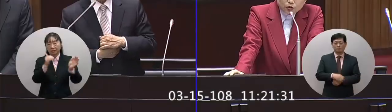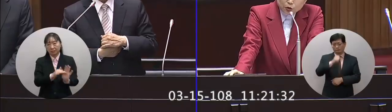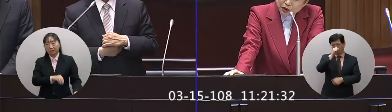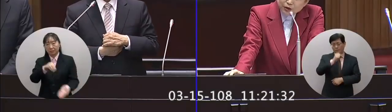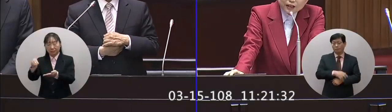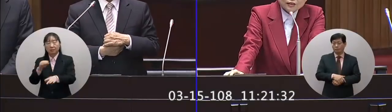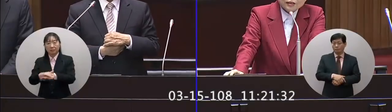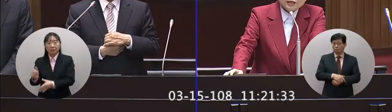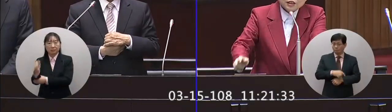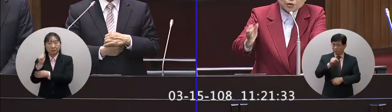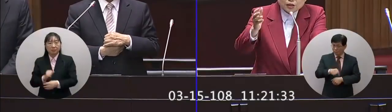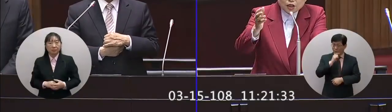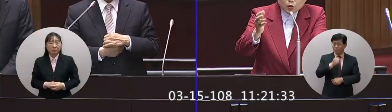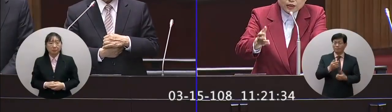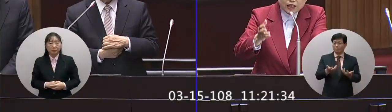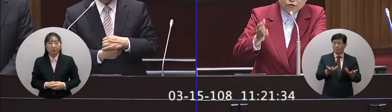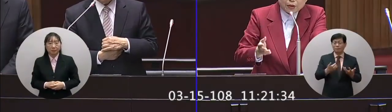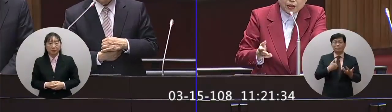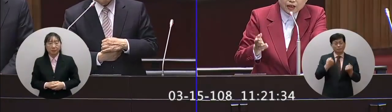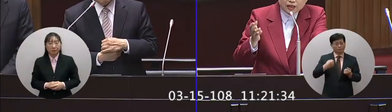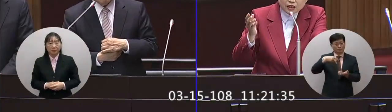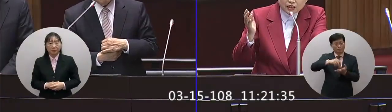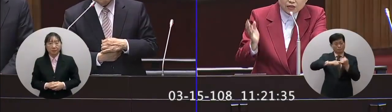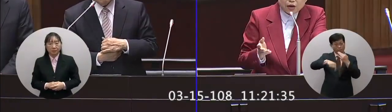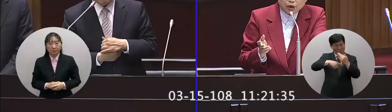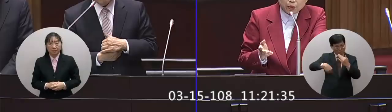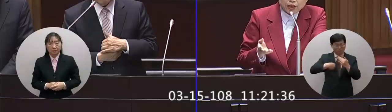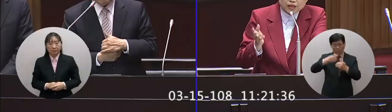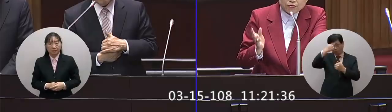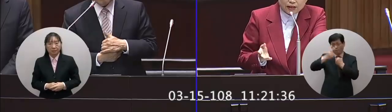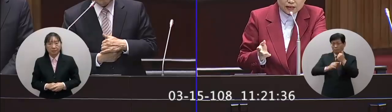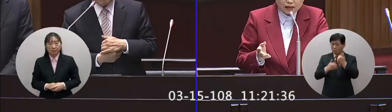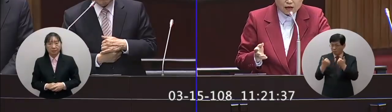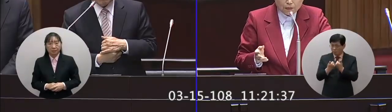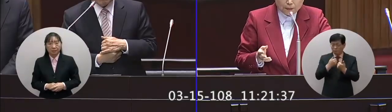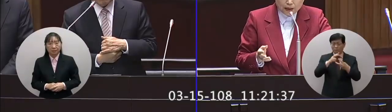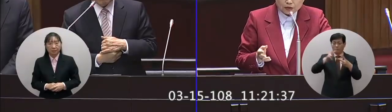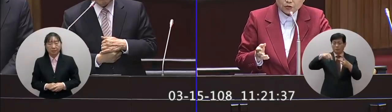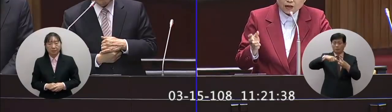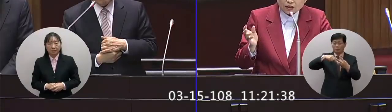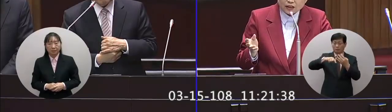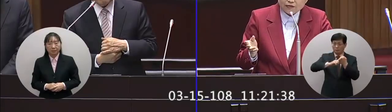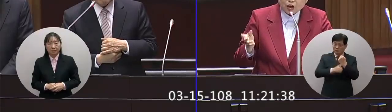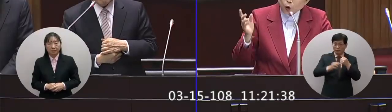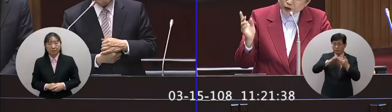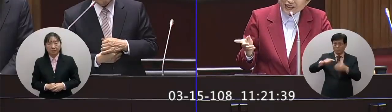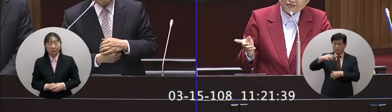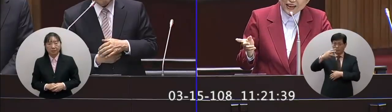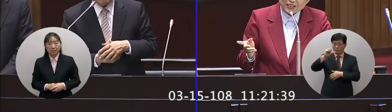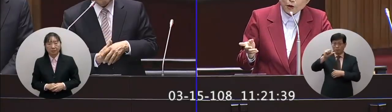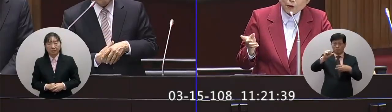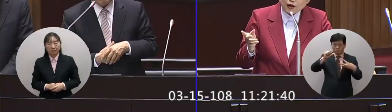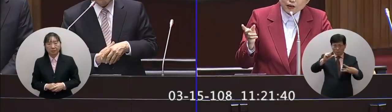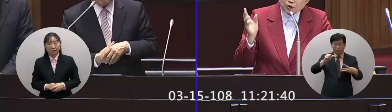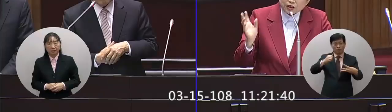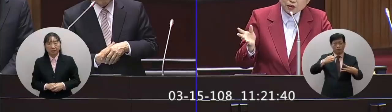好就是因為這樣子是不是我在立法院的這個司法委員會刑法審到185條之三我